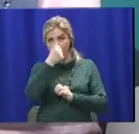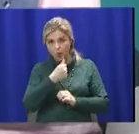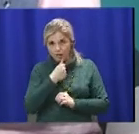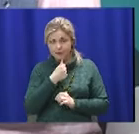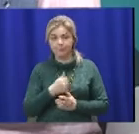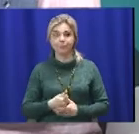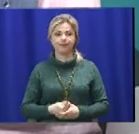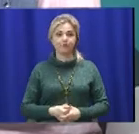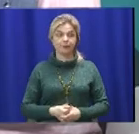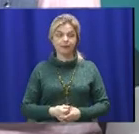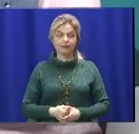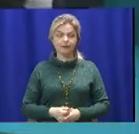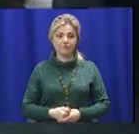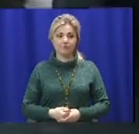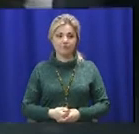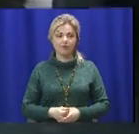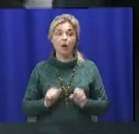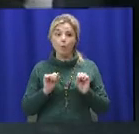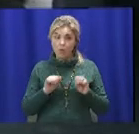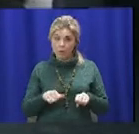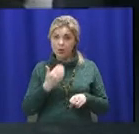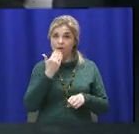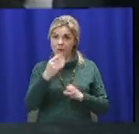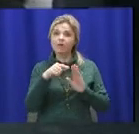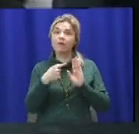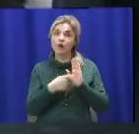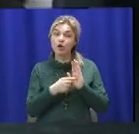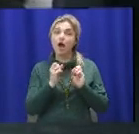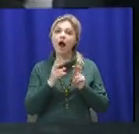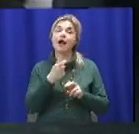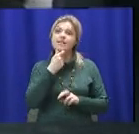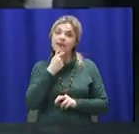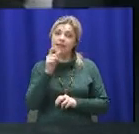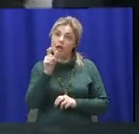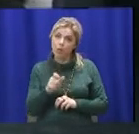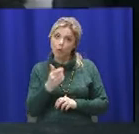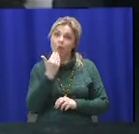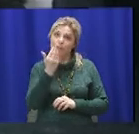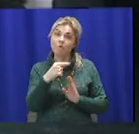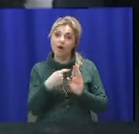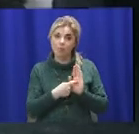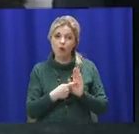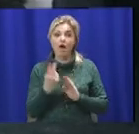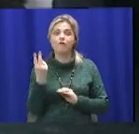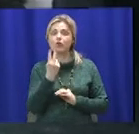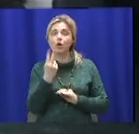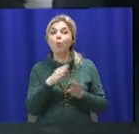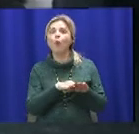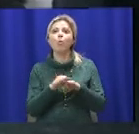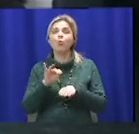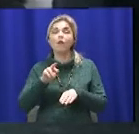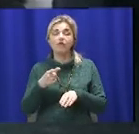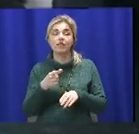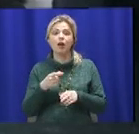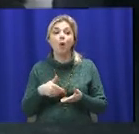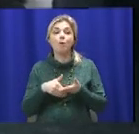ми зададим вопрос? Вам, як чоловік, як зрителю, да? А второй уровень – оказання медицинської